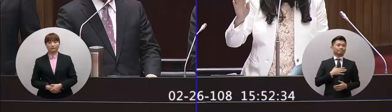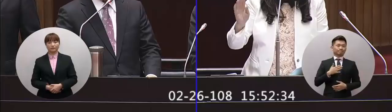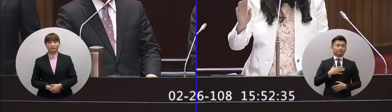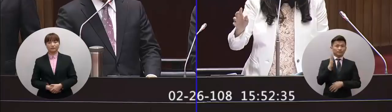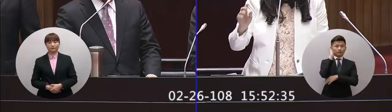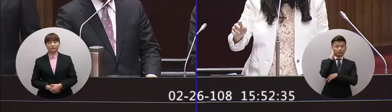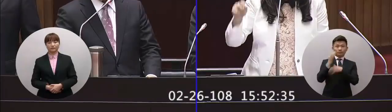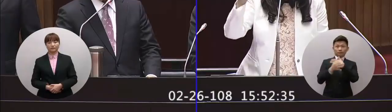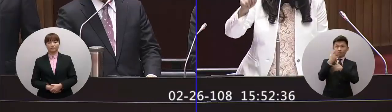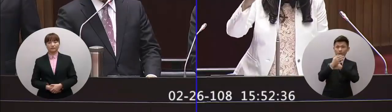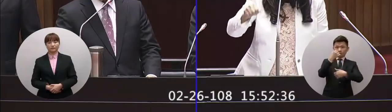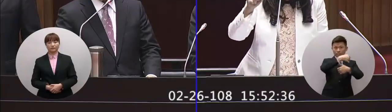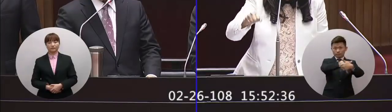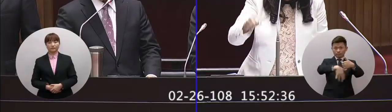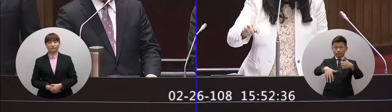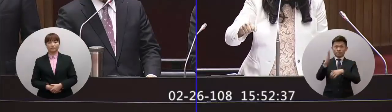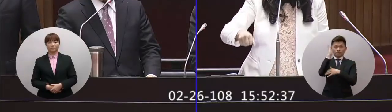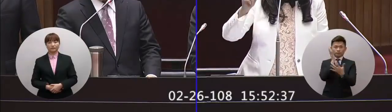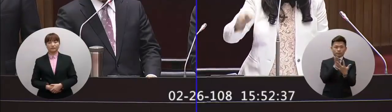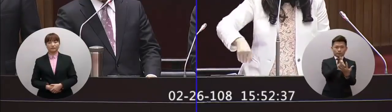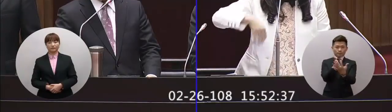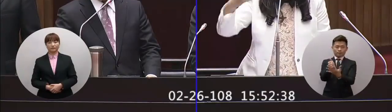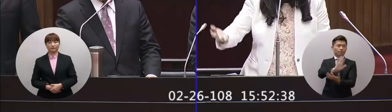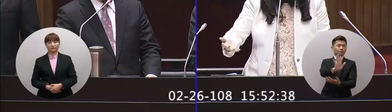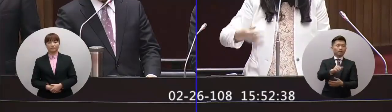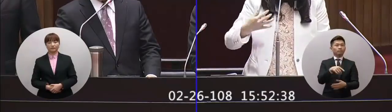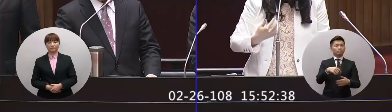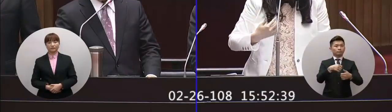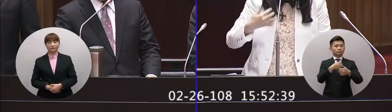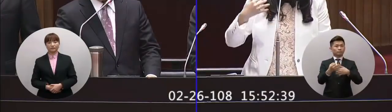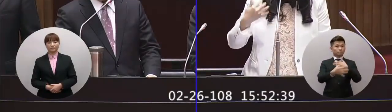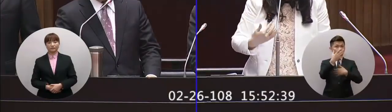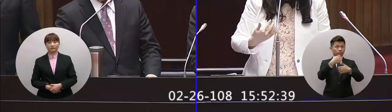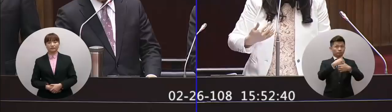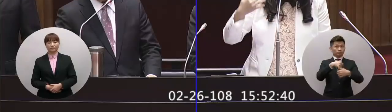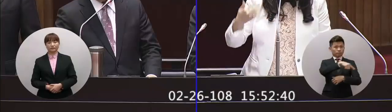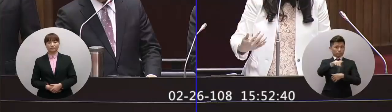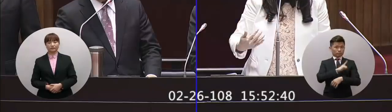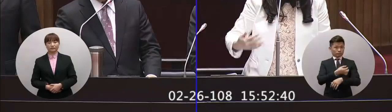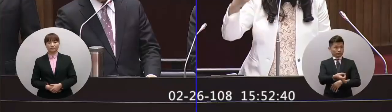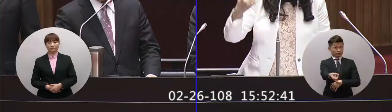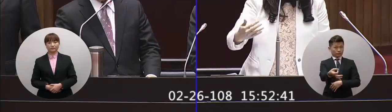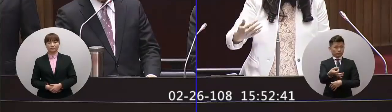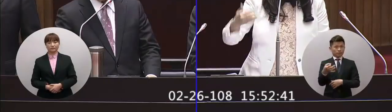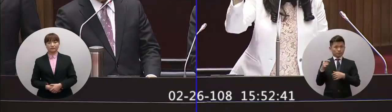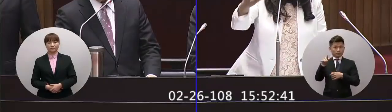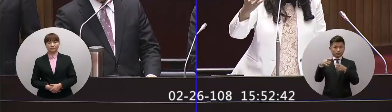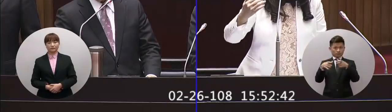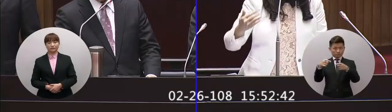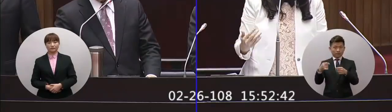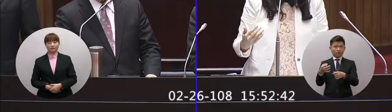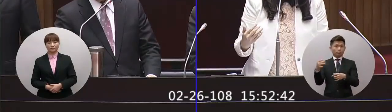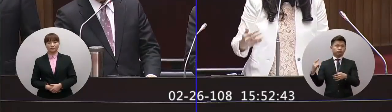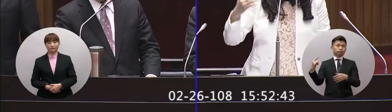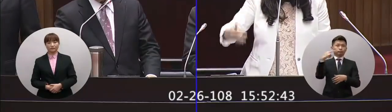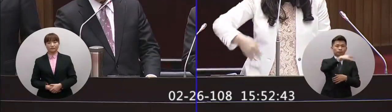在太多的僑借組織裡面深入干預的手讓他們能夠自行僑胞都是自己付錢買機票登記費去